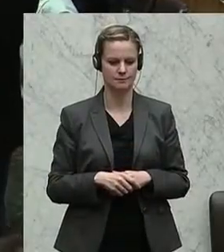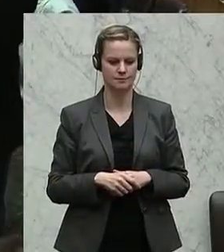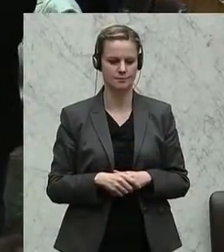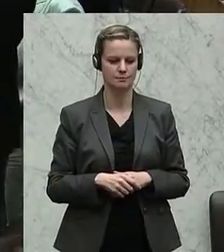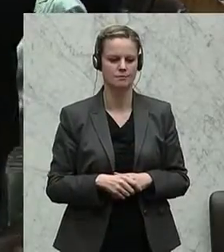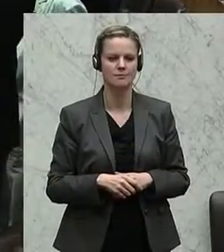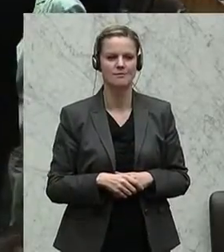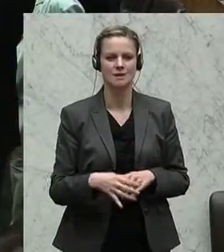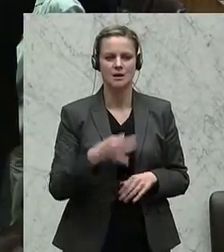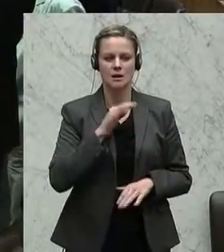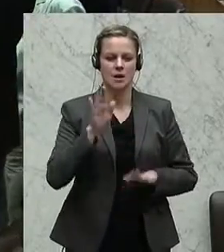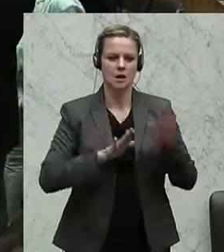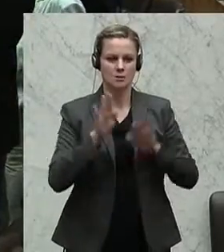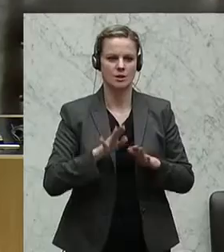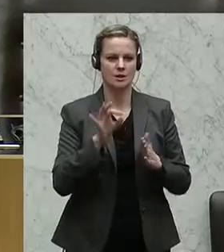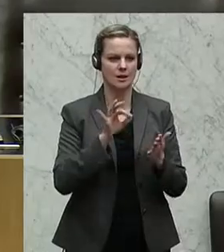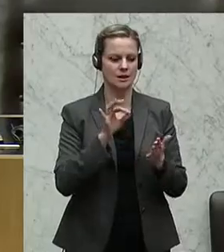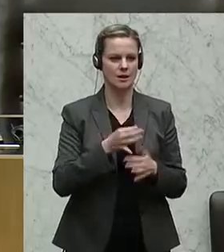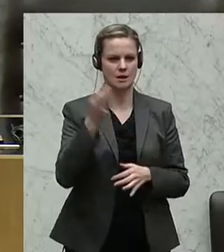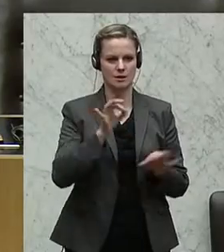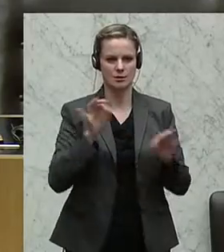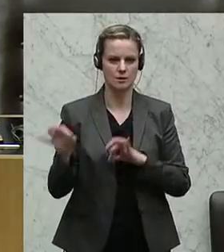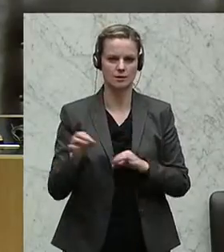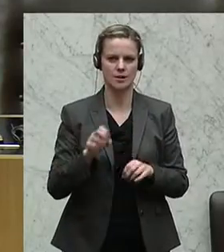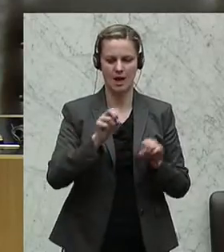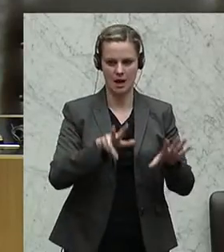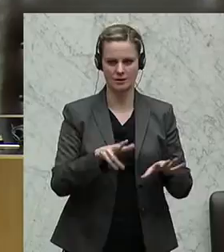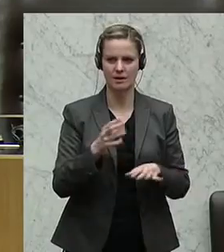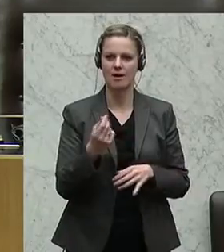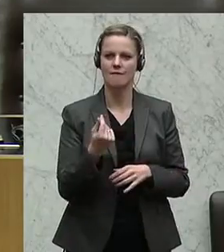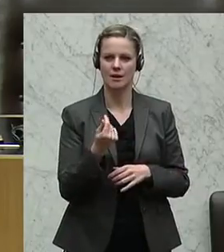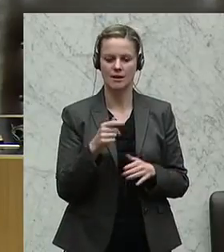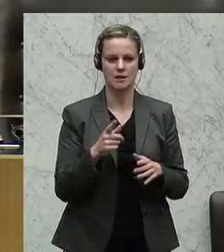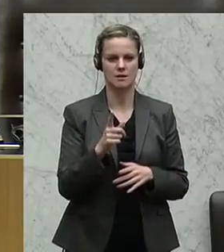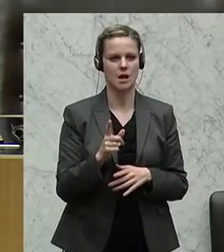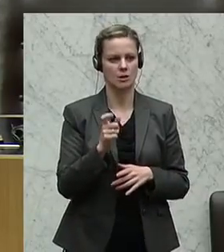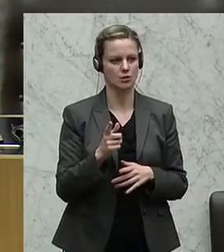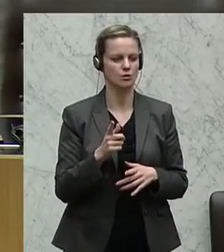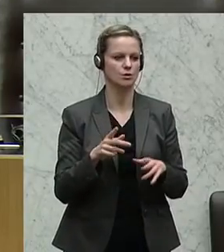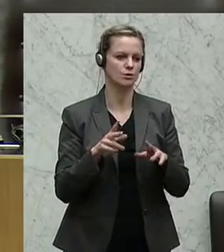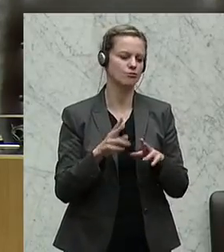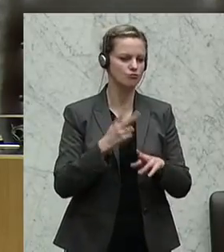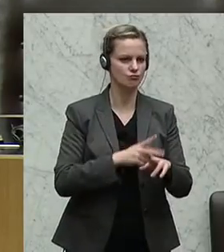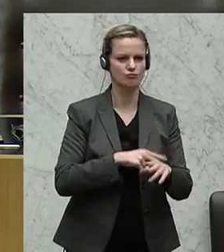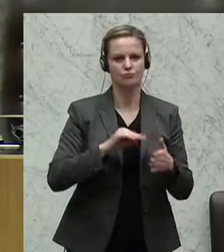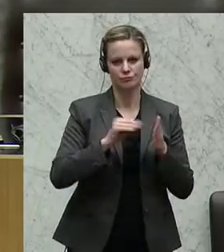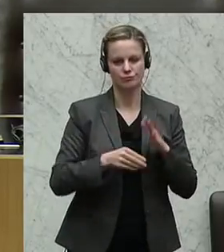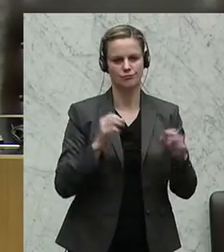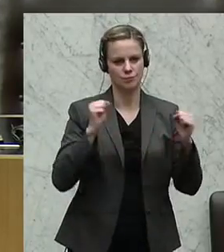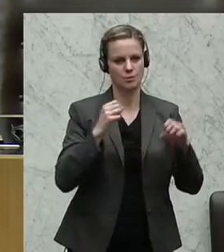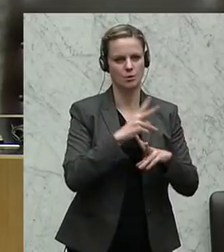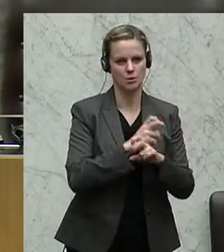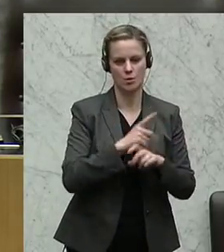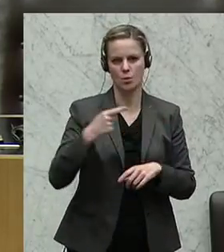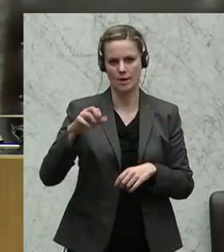Abstimmung über Tagesordnungspunkt 18, Antrag des Finanzausschusses, dem Abschluss des Staatsvertrages, Abkommen zwischen der Republik Österreich